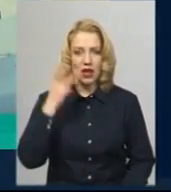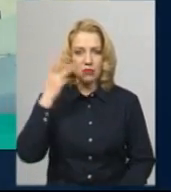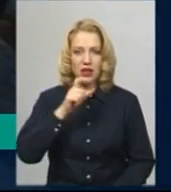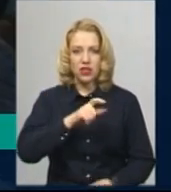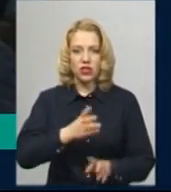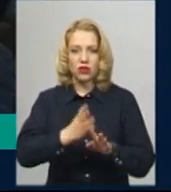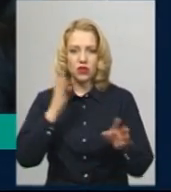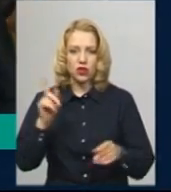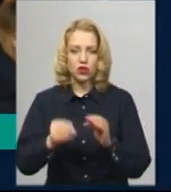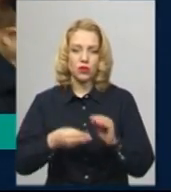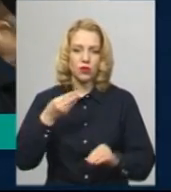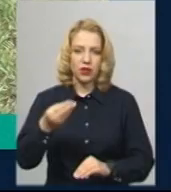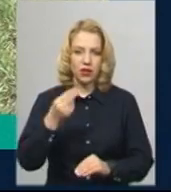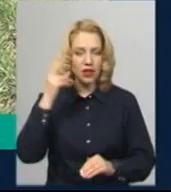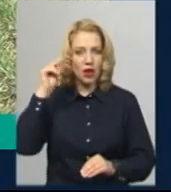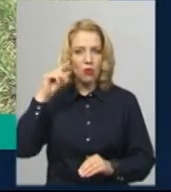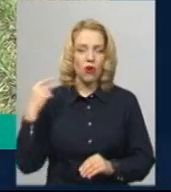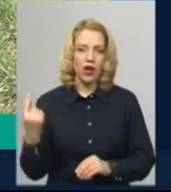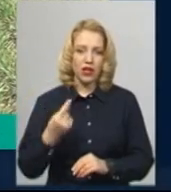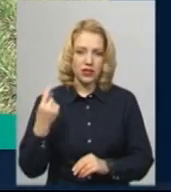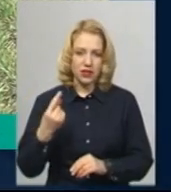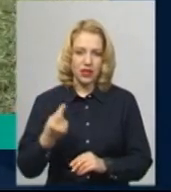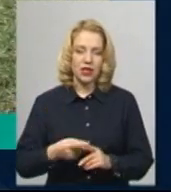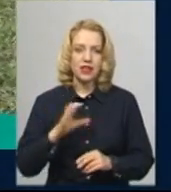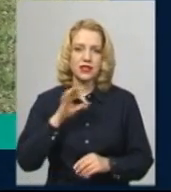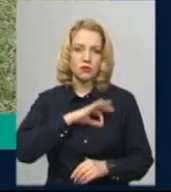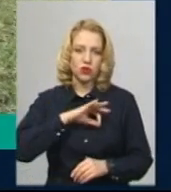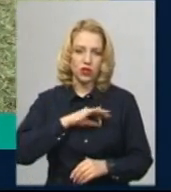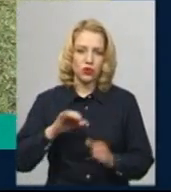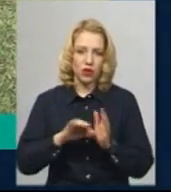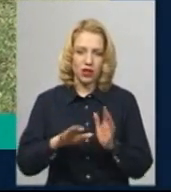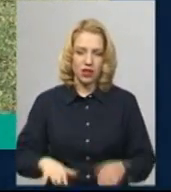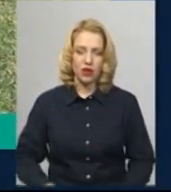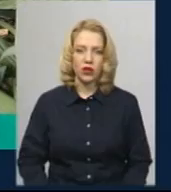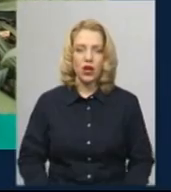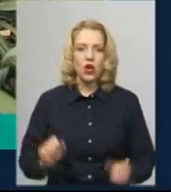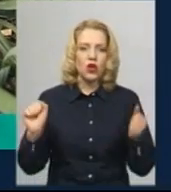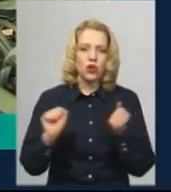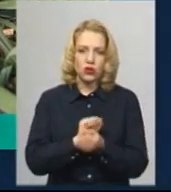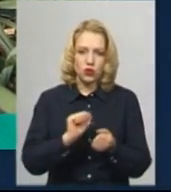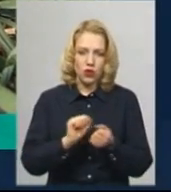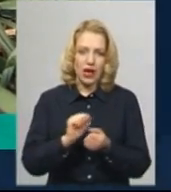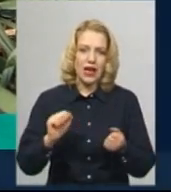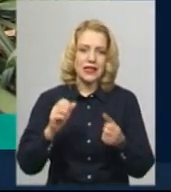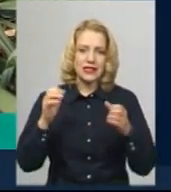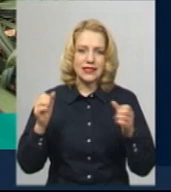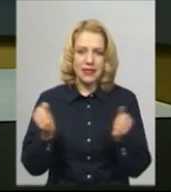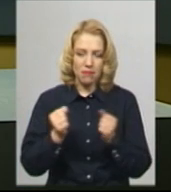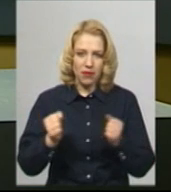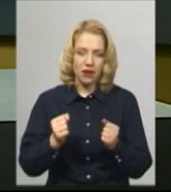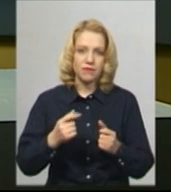показники за спожиту електроенергію. Аномально суха зима та рання весна ставлять під загрозу цьогорічний врожай на Хмельниччині.